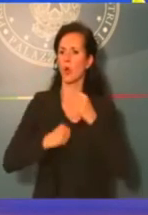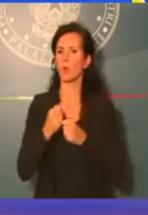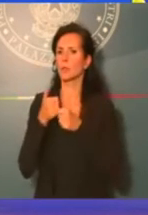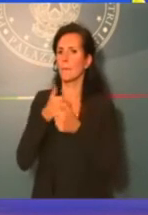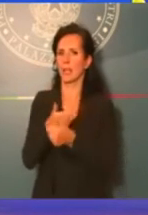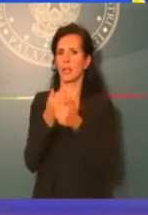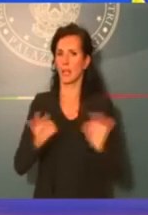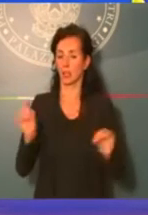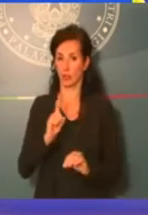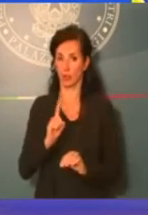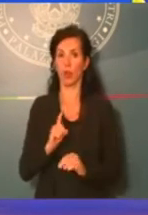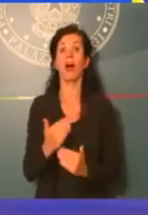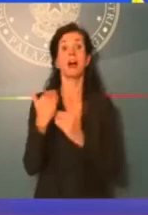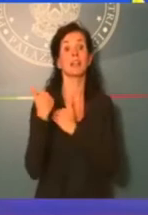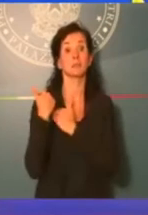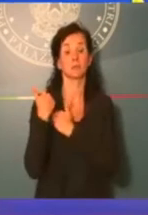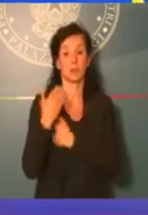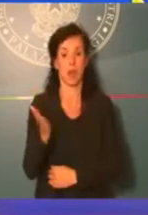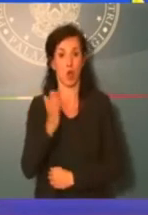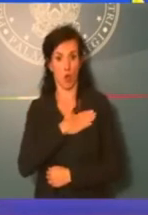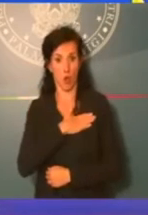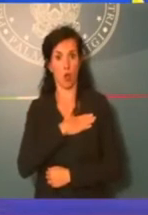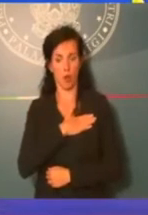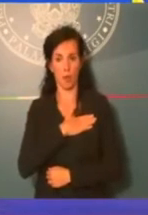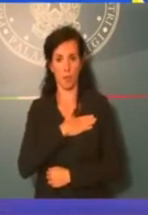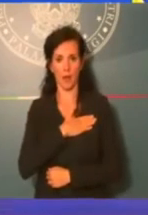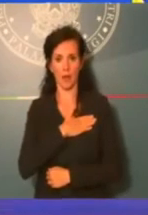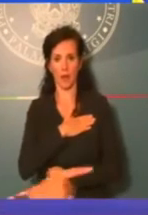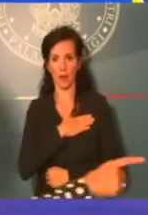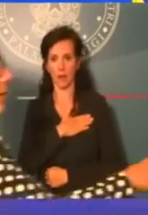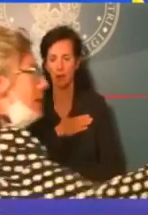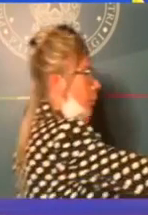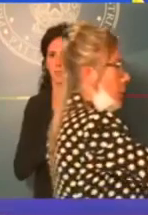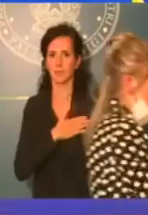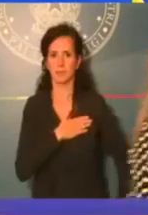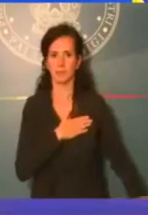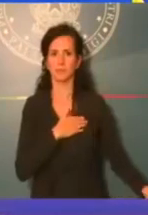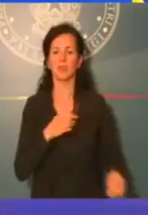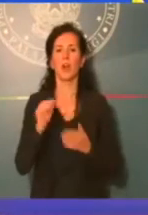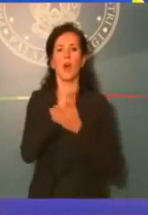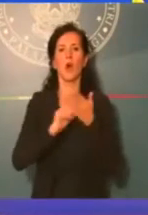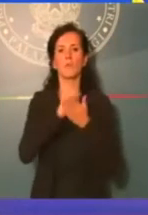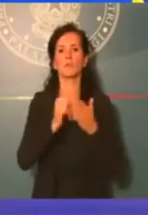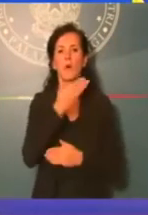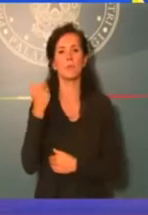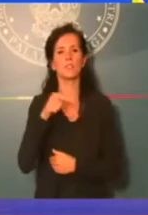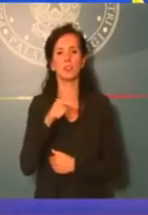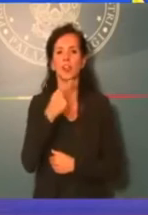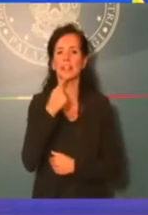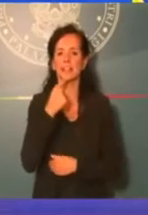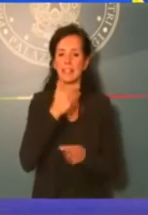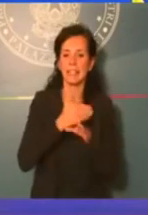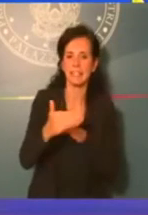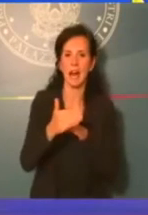colpa, per le omissioni e quindi per le inerzie, per i ritardi. Questo è un incentivo a